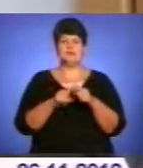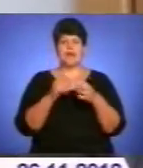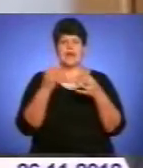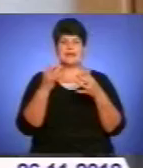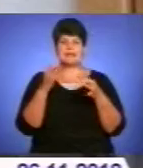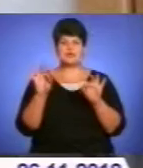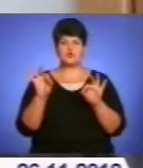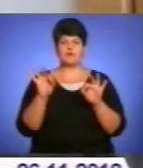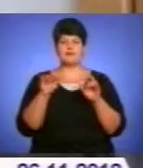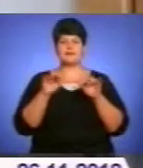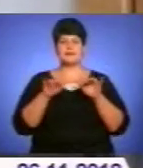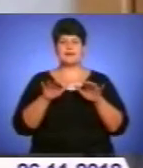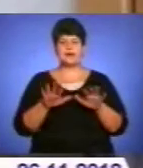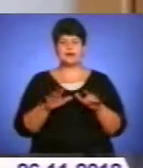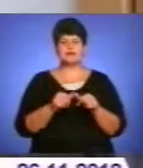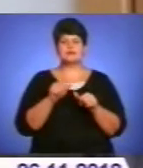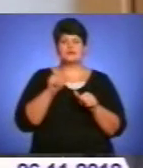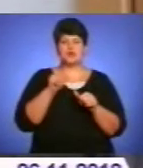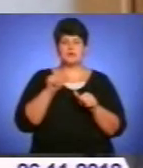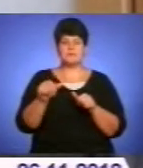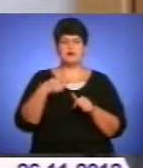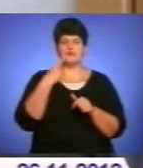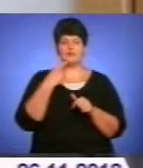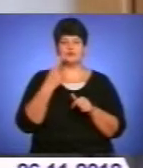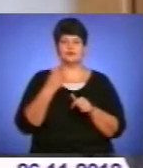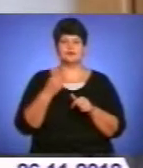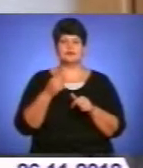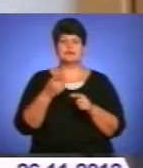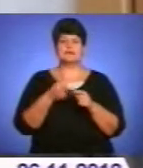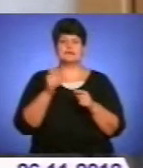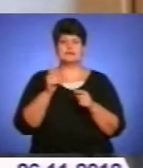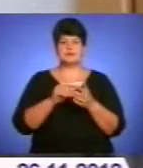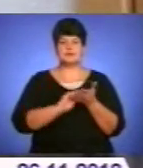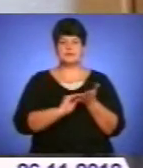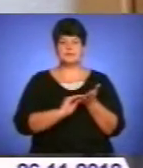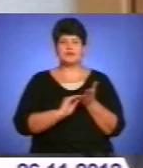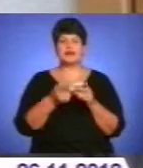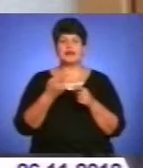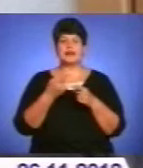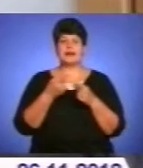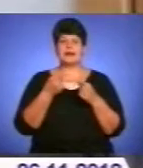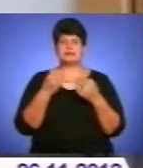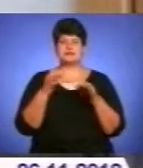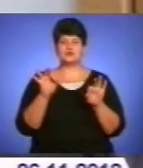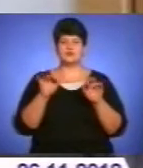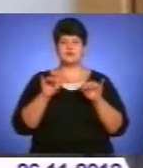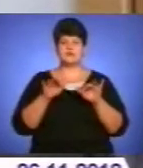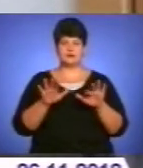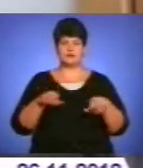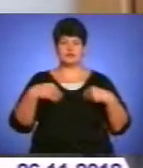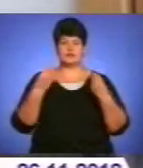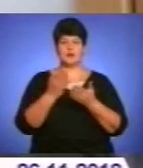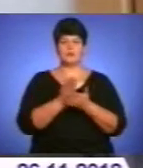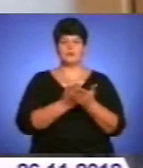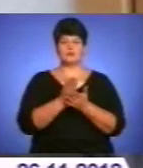діяльність. І вони, зокрема, зазначають, що ліцензована діяльність з надання послу з